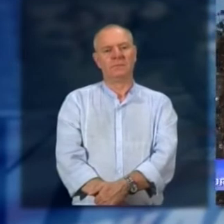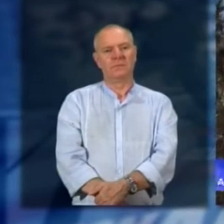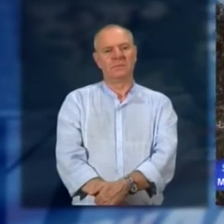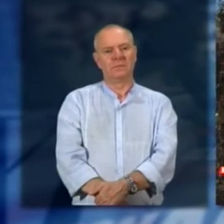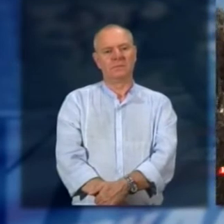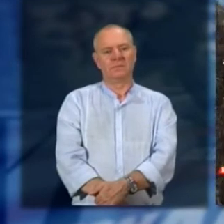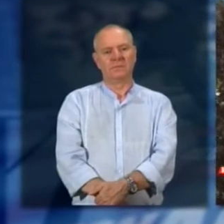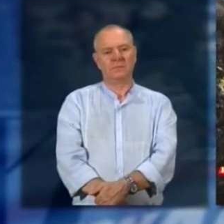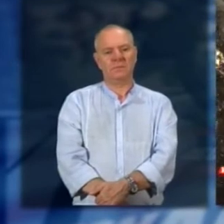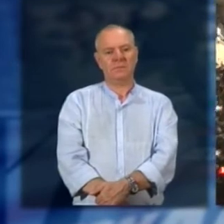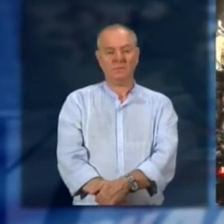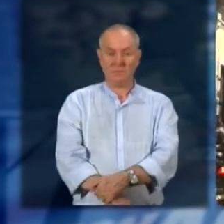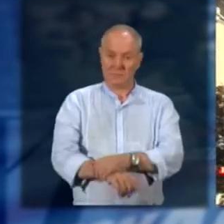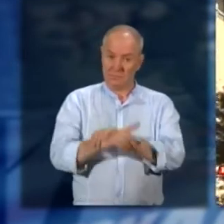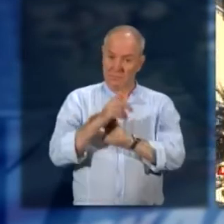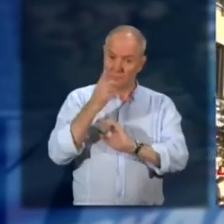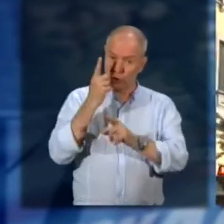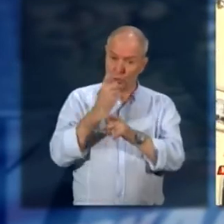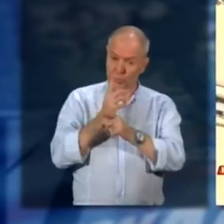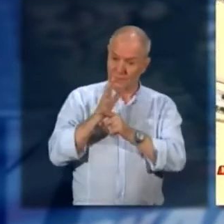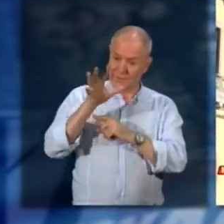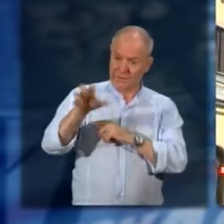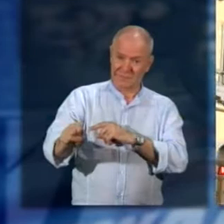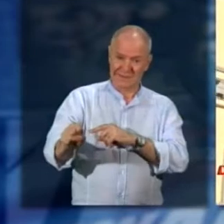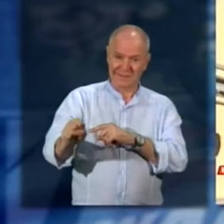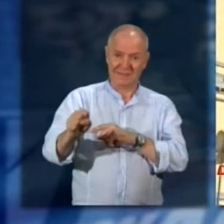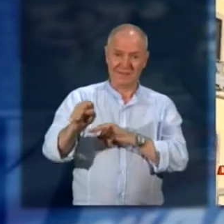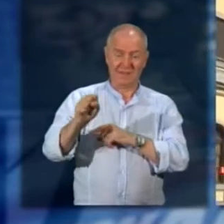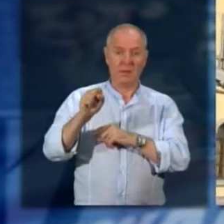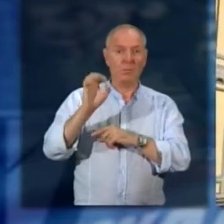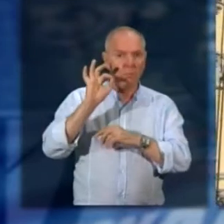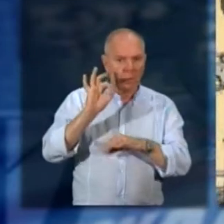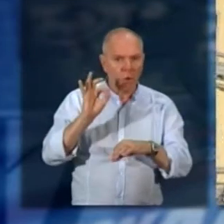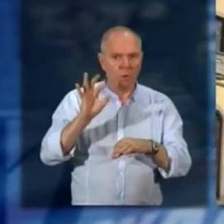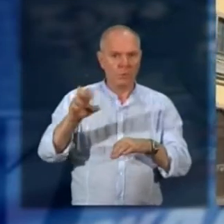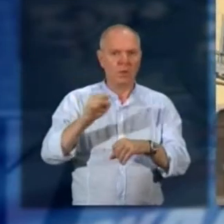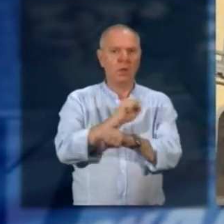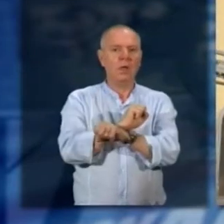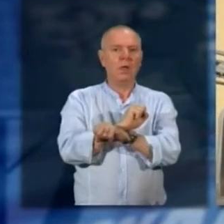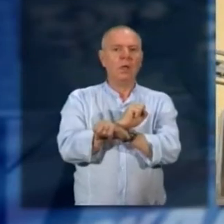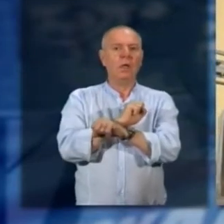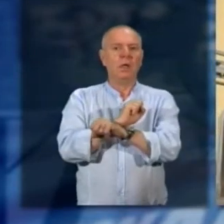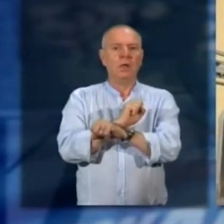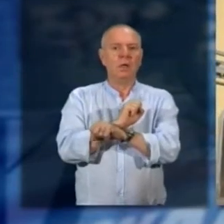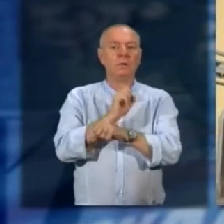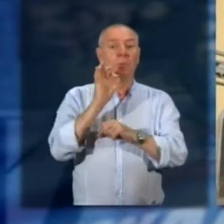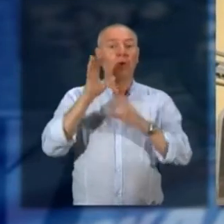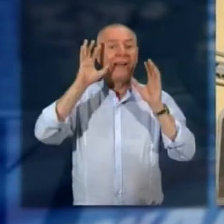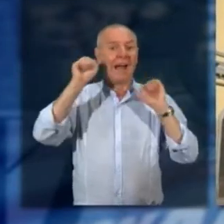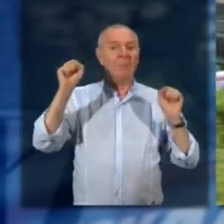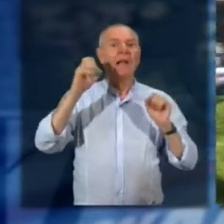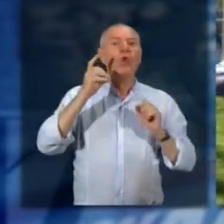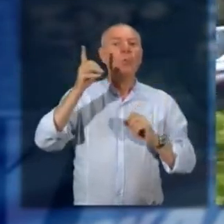Era destinatario di un mandato di cattura europeo l'uomo arrestato a Domodossola nelle vicinanze della stazione dai carabinieri del nucleo operativo